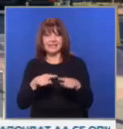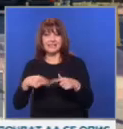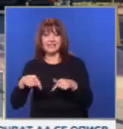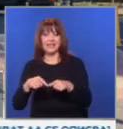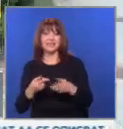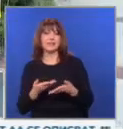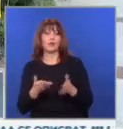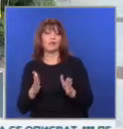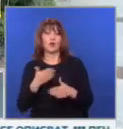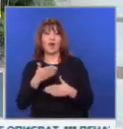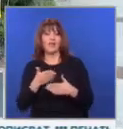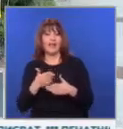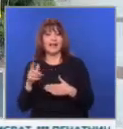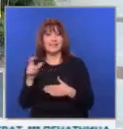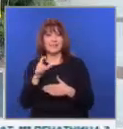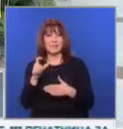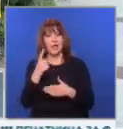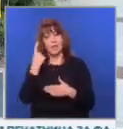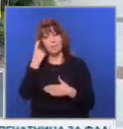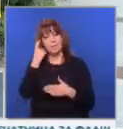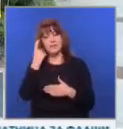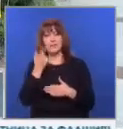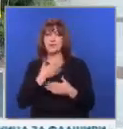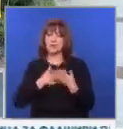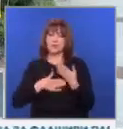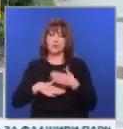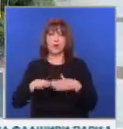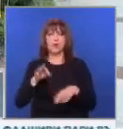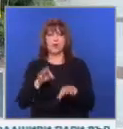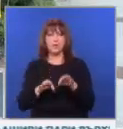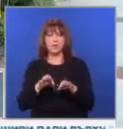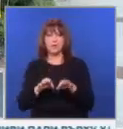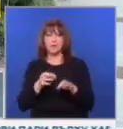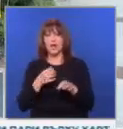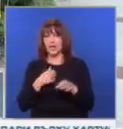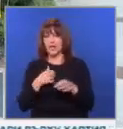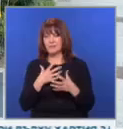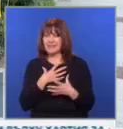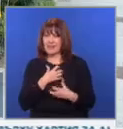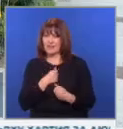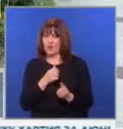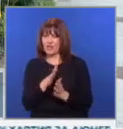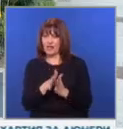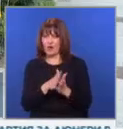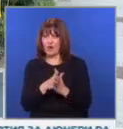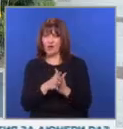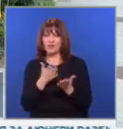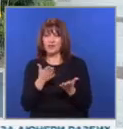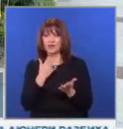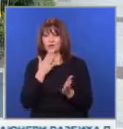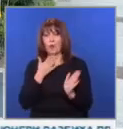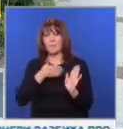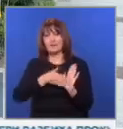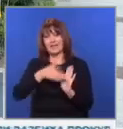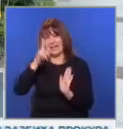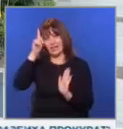още в края на септември. Мисля, че ще имаме спокойни избори. Налице са обаче реални тревоги на хората, като репродуктивните права